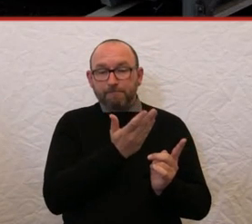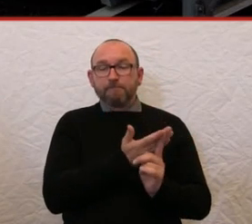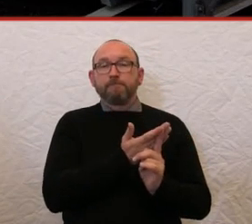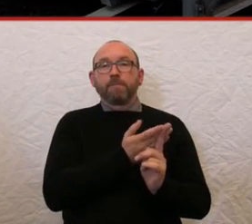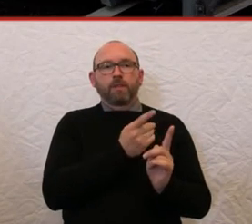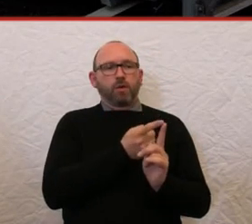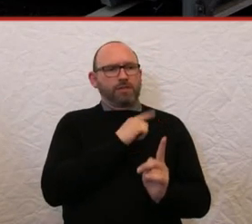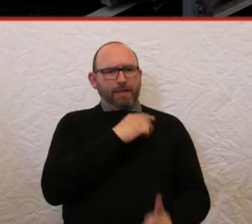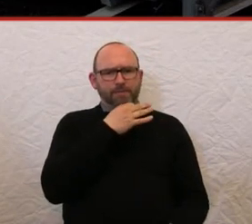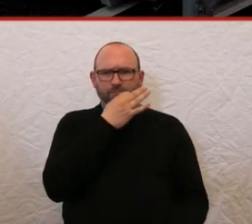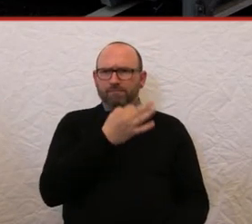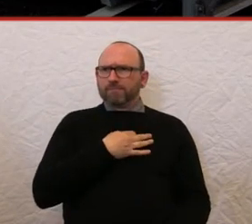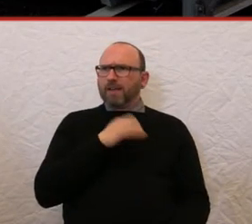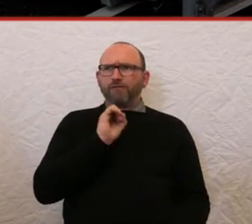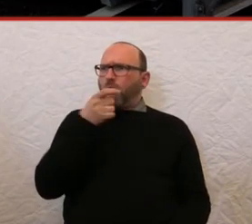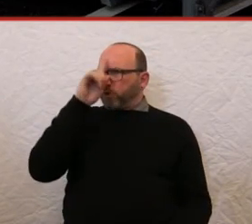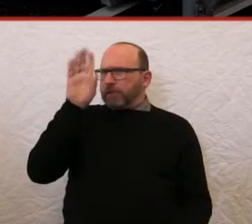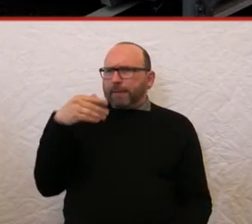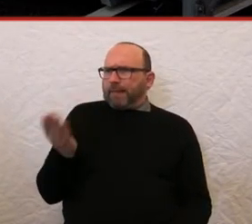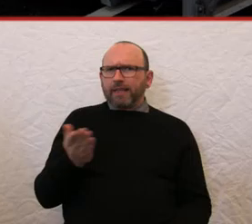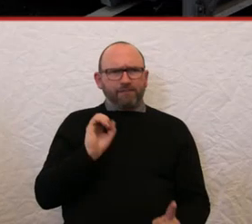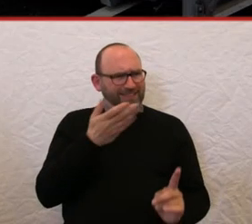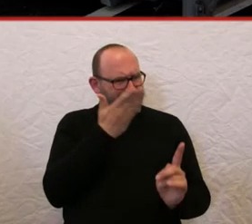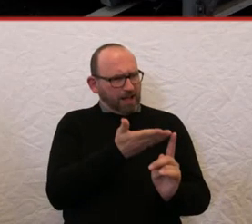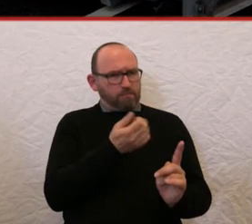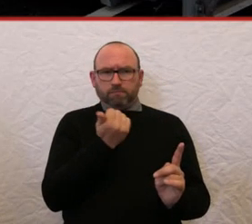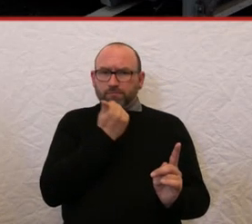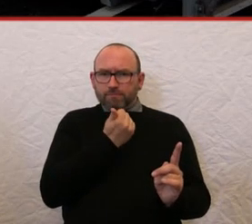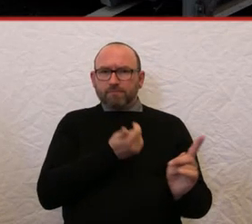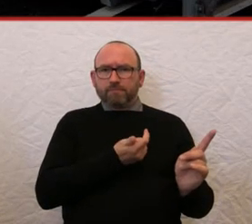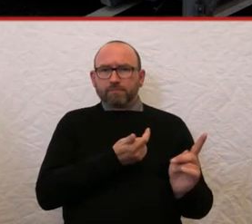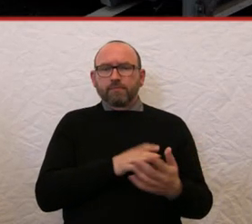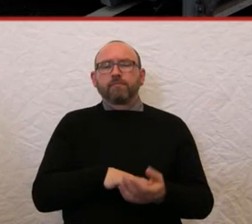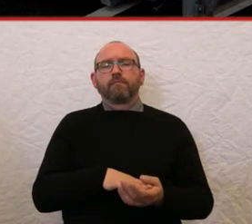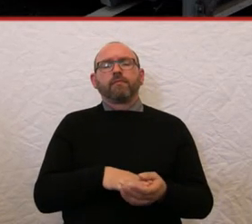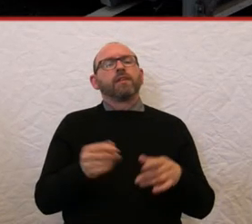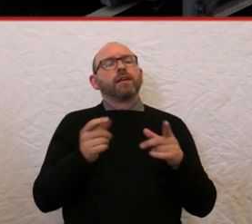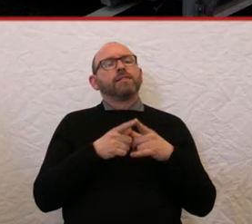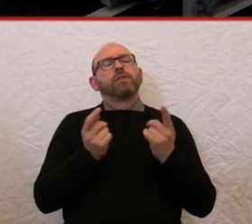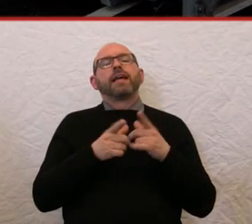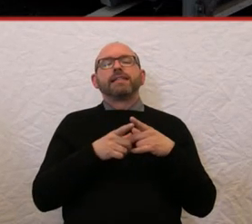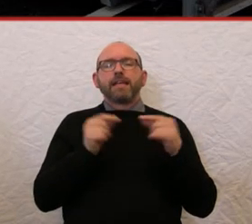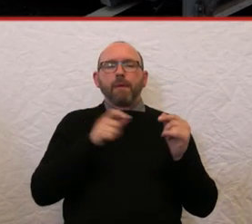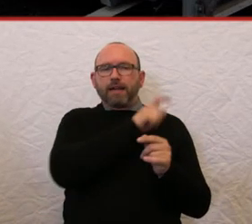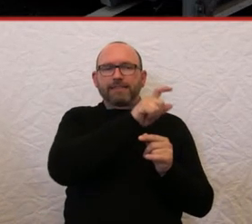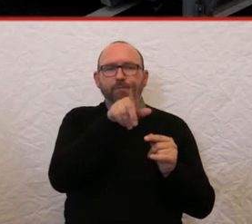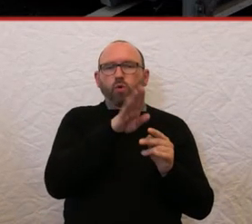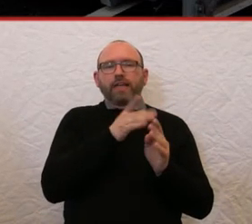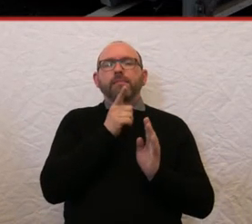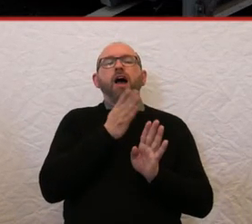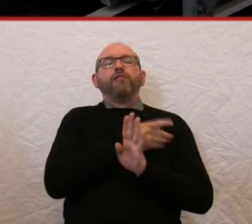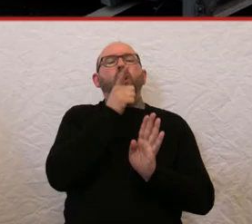wo ich mich gefragt habe, warum gibt es das eigentlich in Deutschland nicht. Und die Japaner, wenn man jetzt mal die Vorurteile kurz Raum